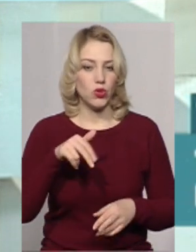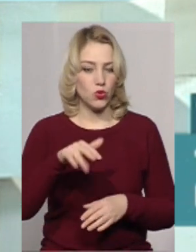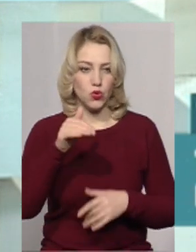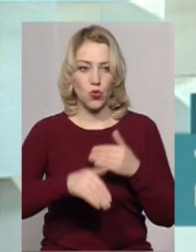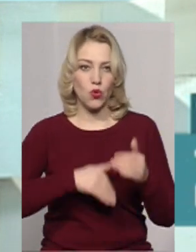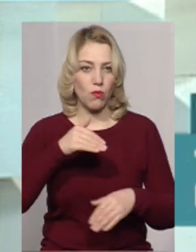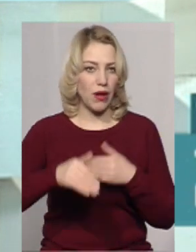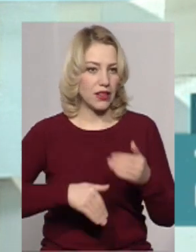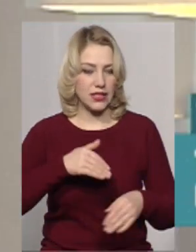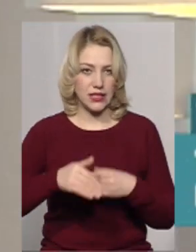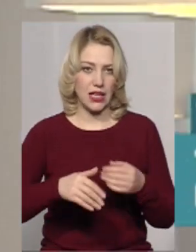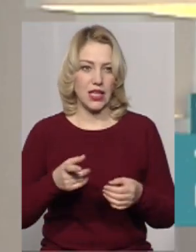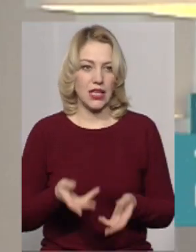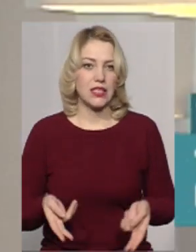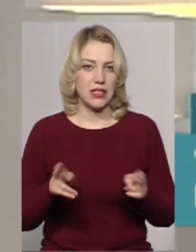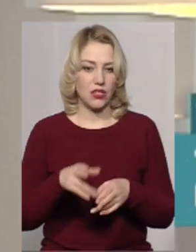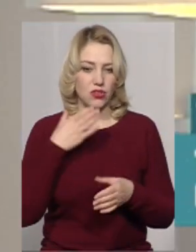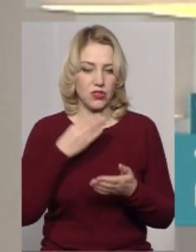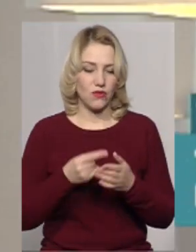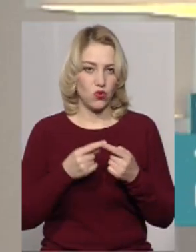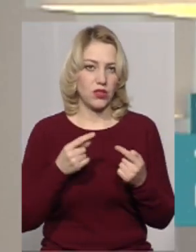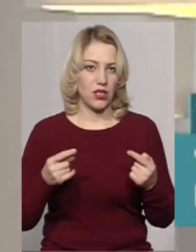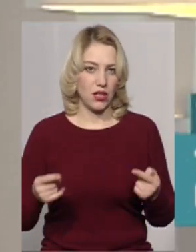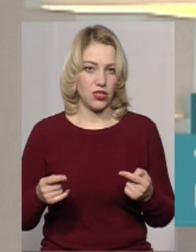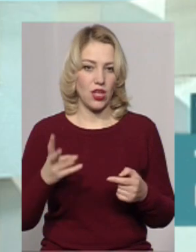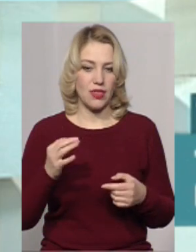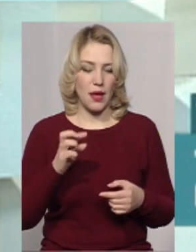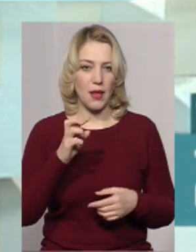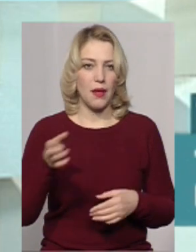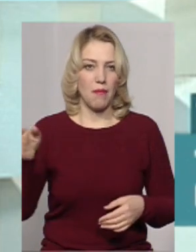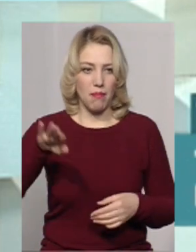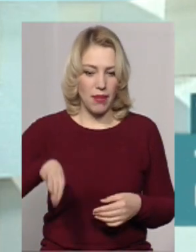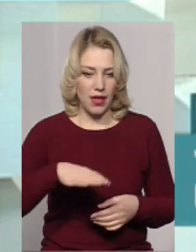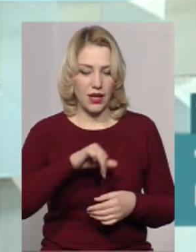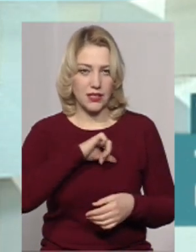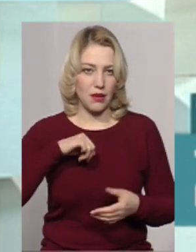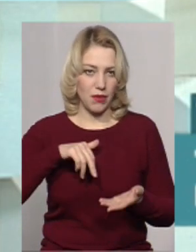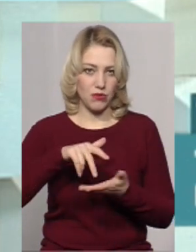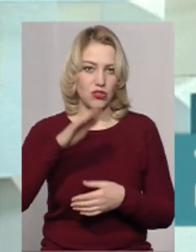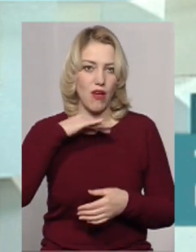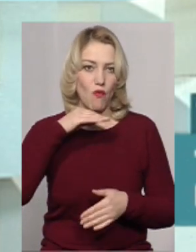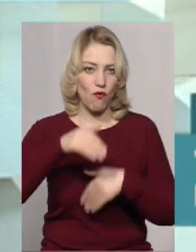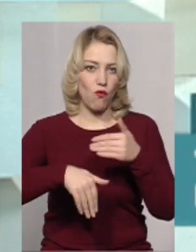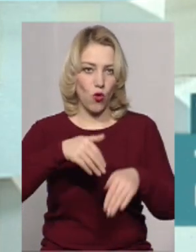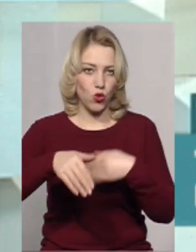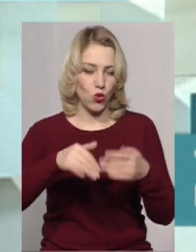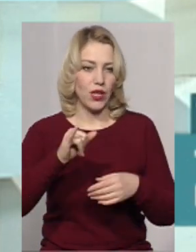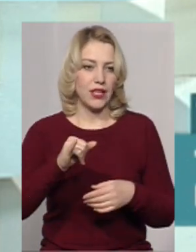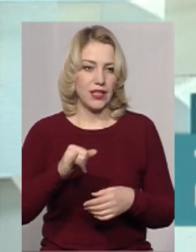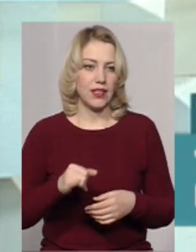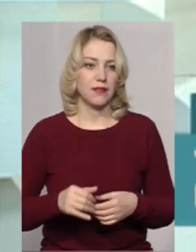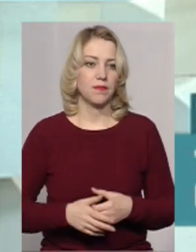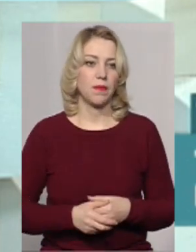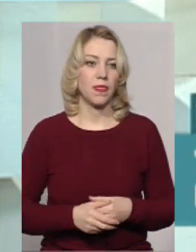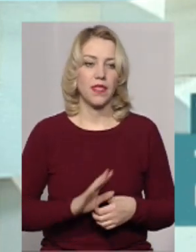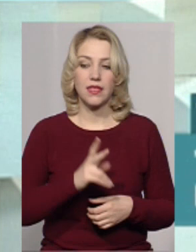купатися, залишаючи свої речі на березі, а сама йде в воду, подекуди навіть